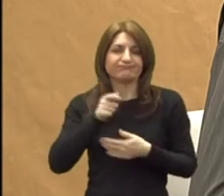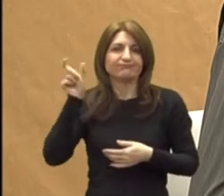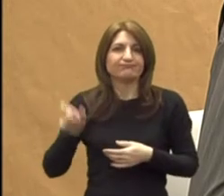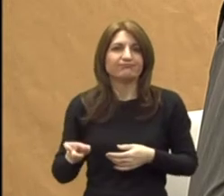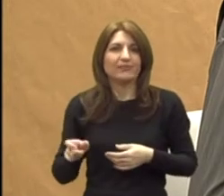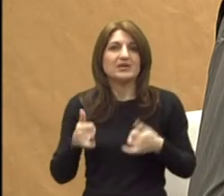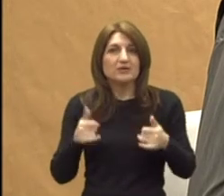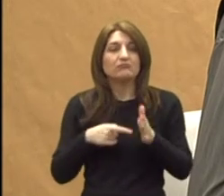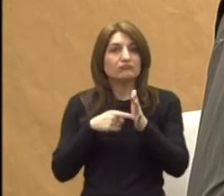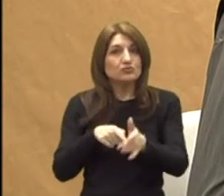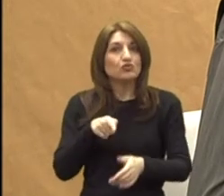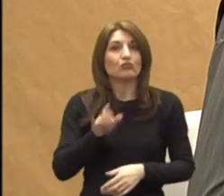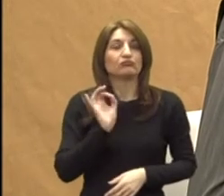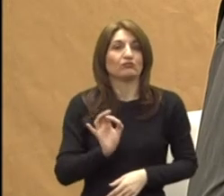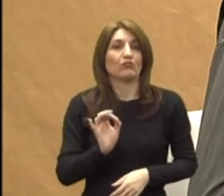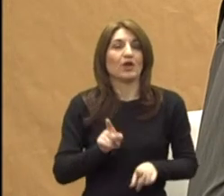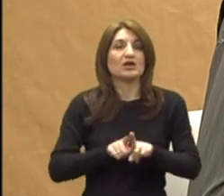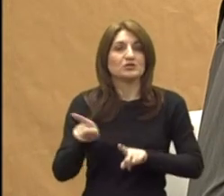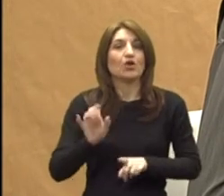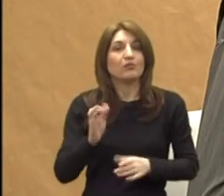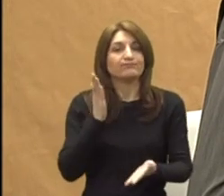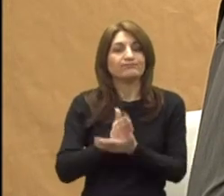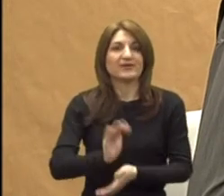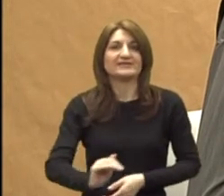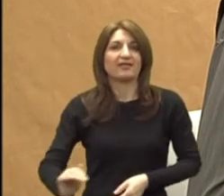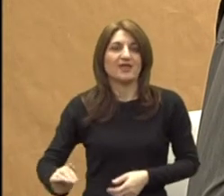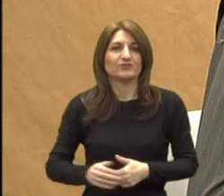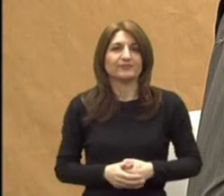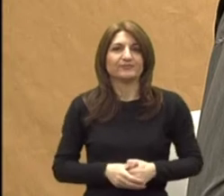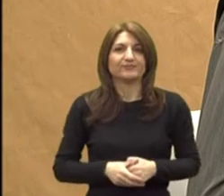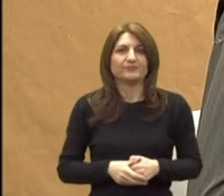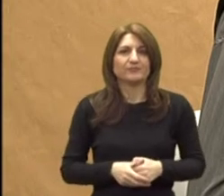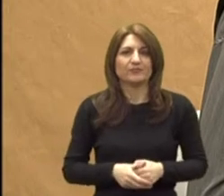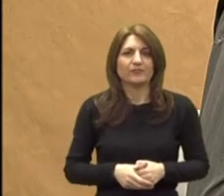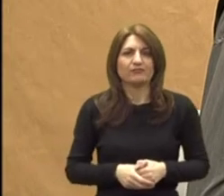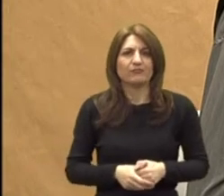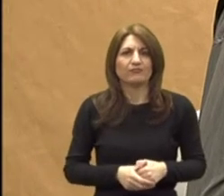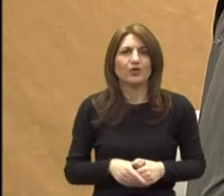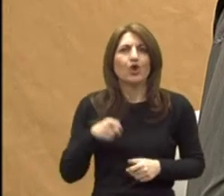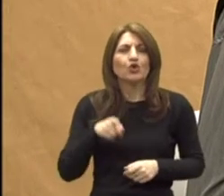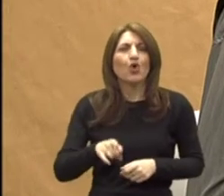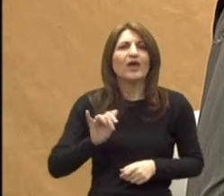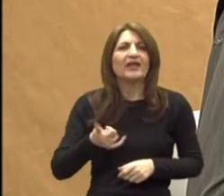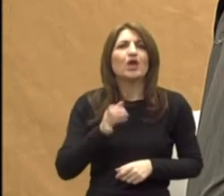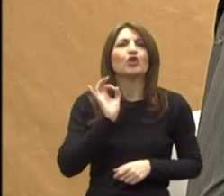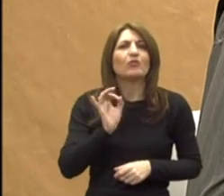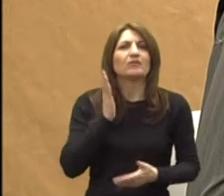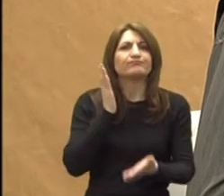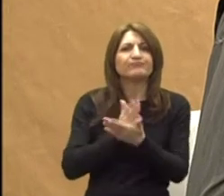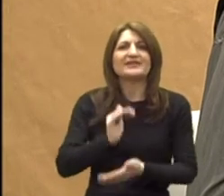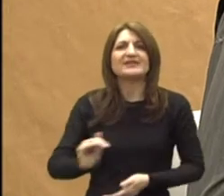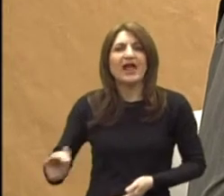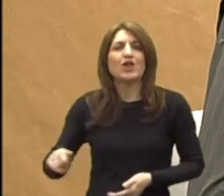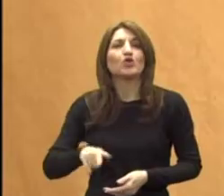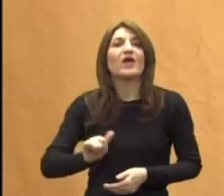Za sad se pokazuje dobar. Dobar za djecu. To je zapravo dobar za djecu. To je